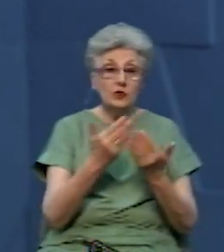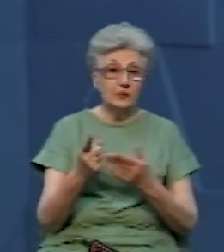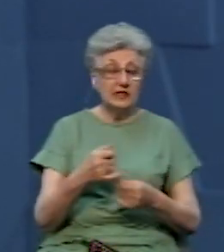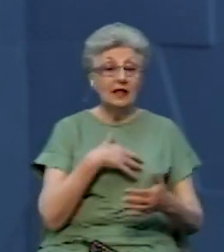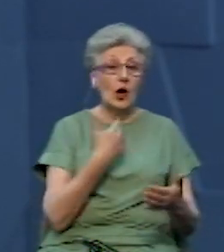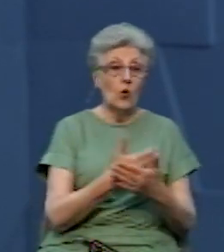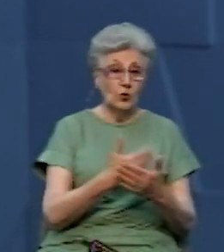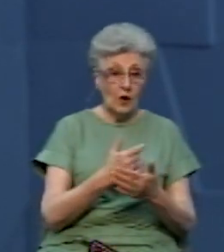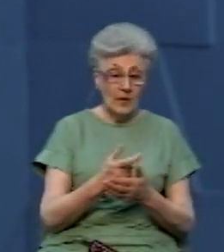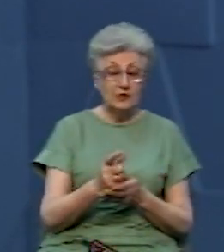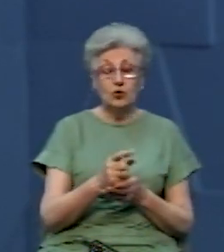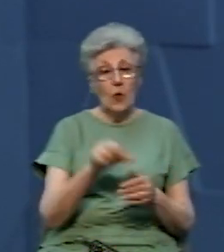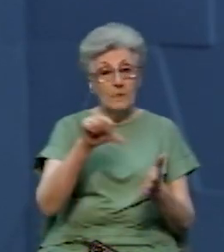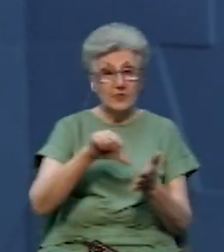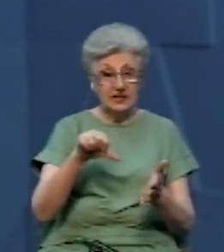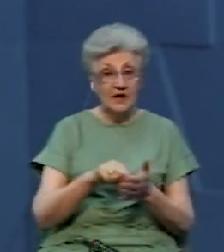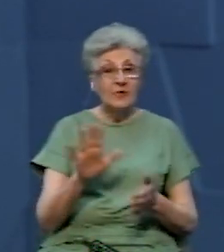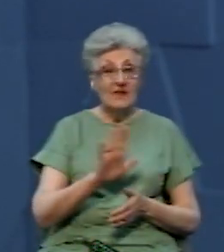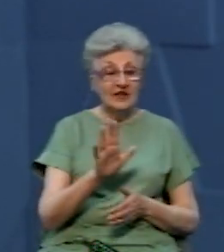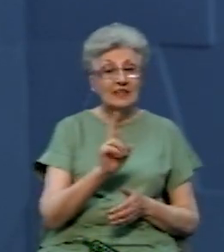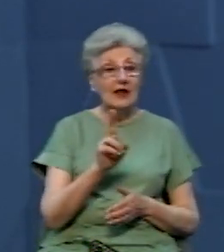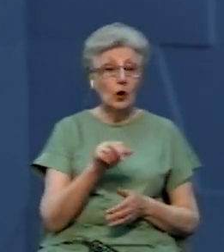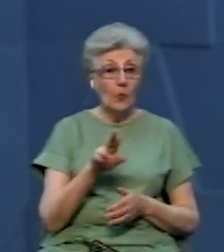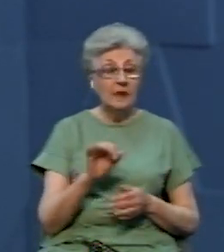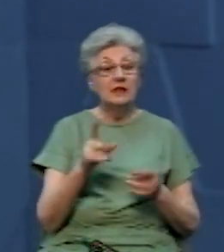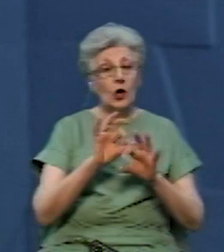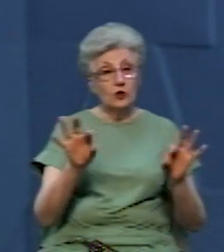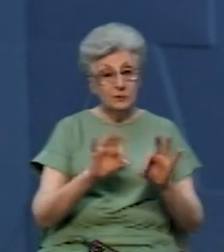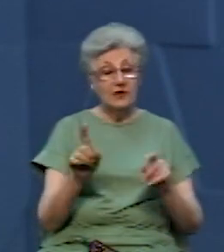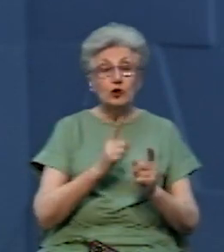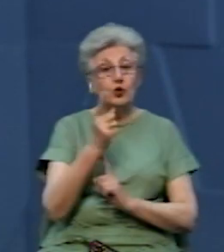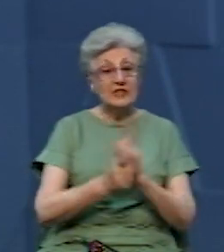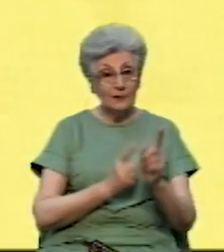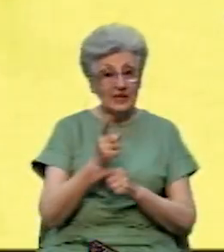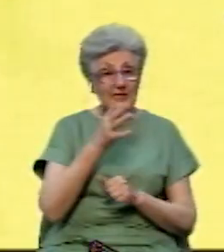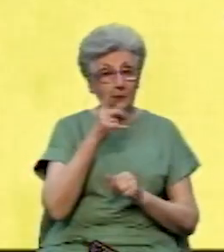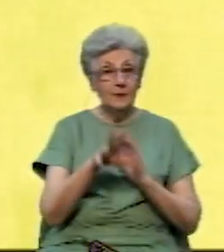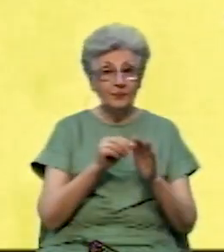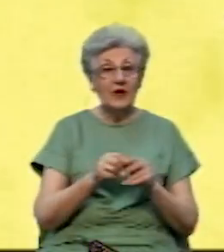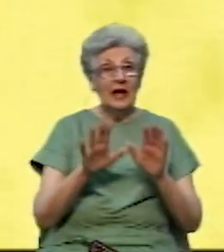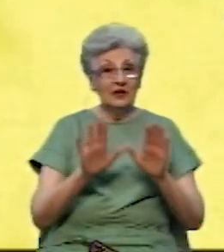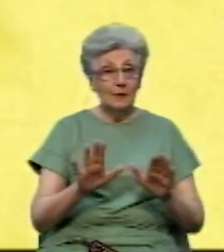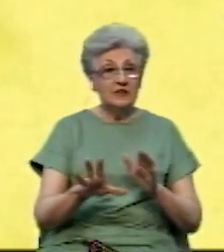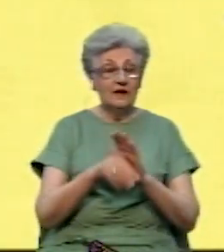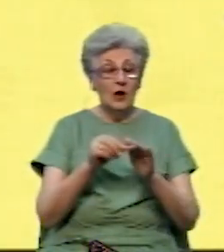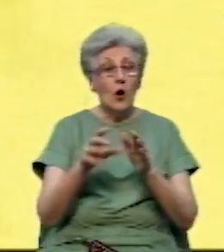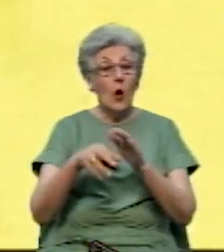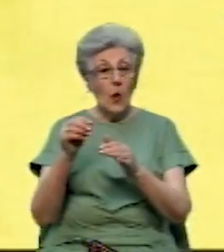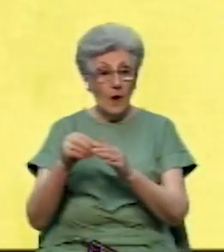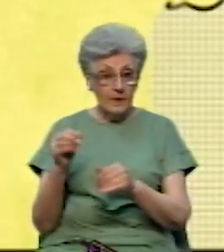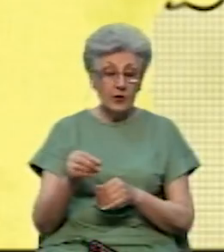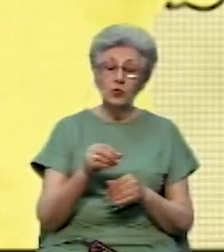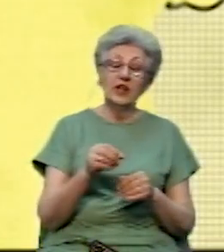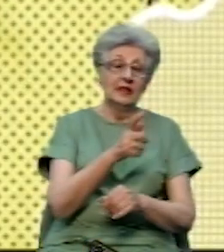захисту виборчих прав області Василя Купіну та розповідаємо, що зміниться. На місцевих виборах оберуть депутатів міських,